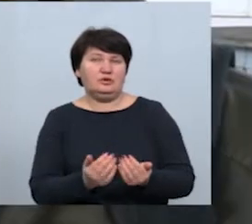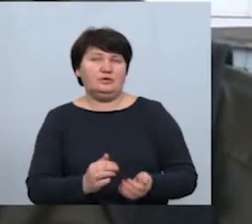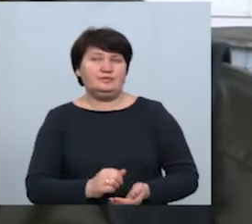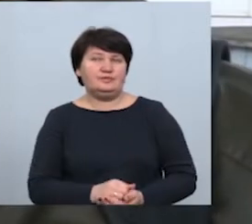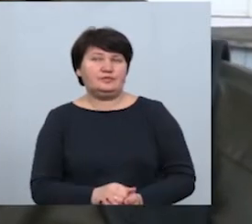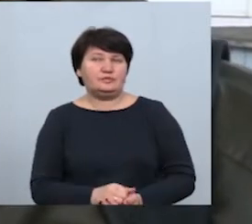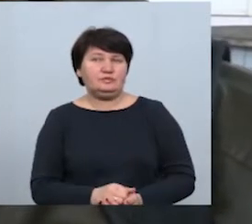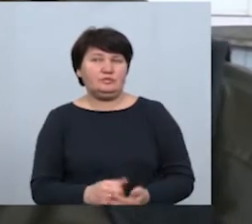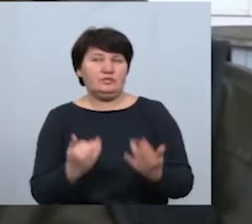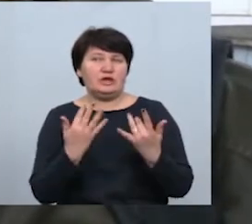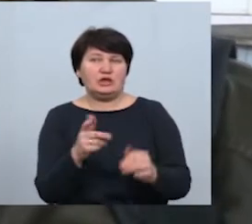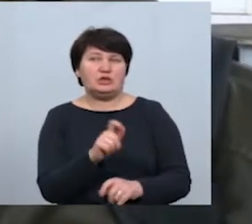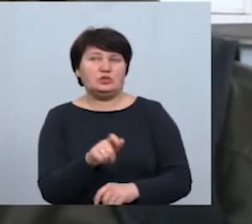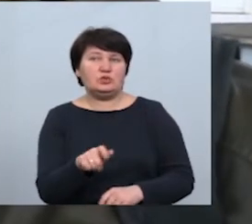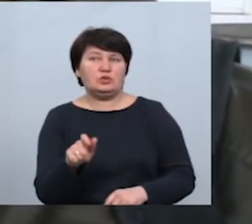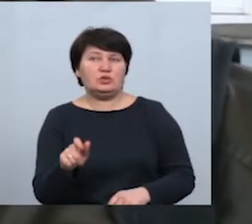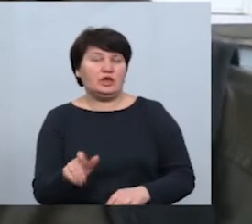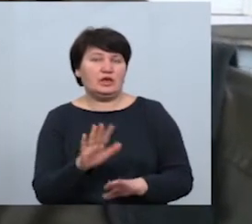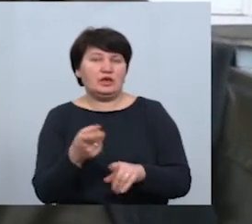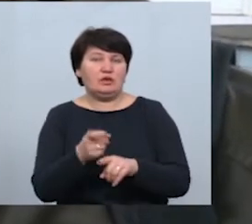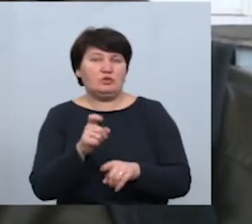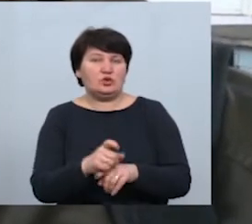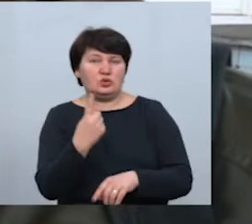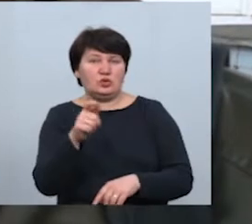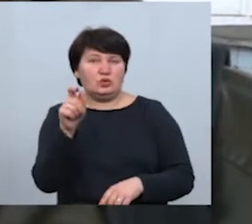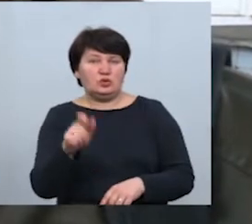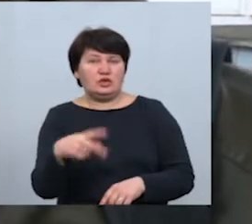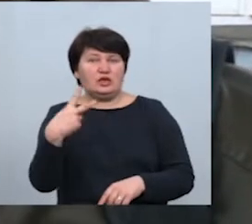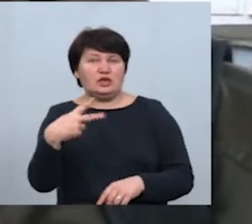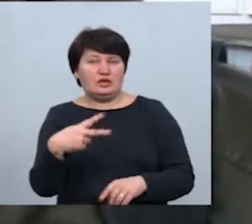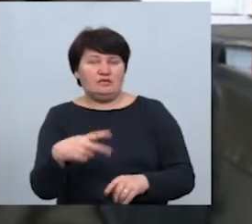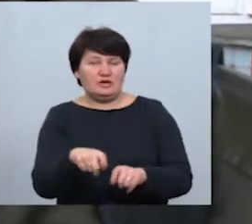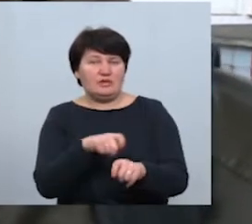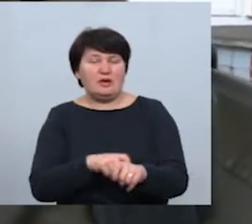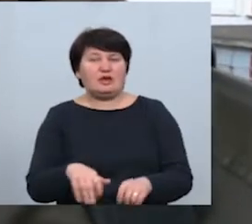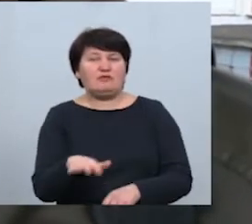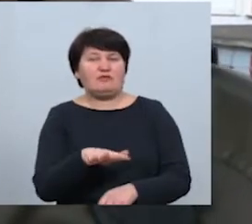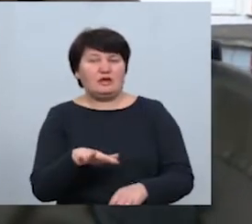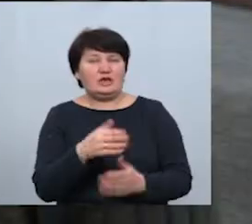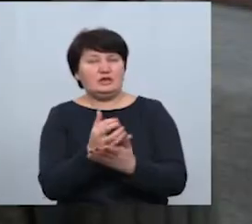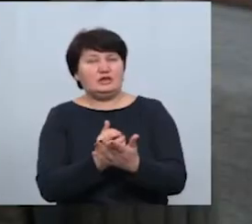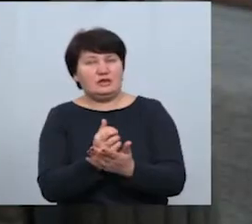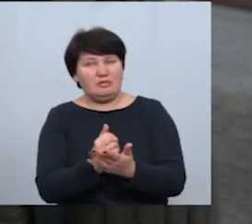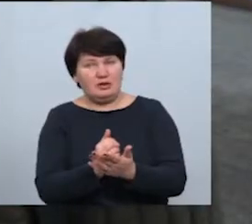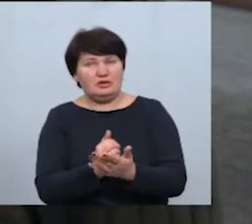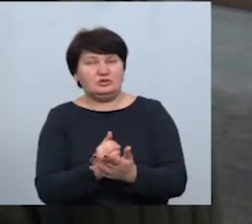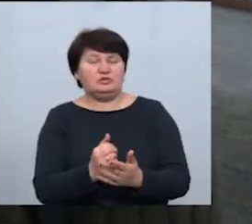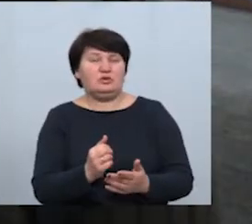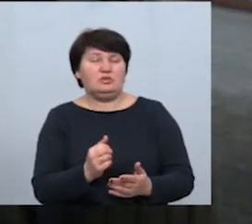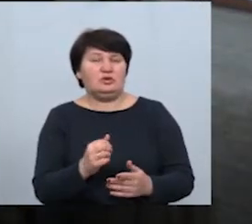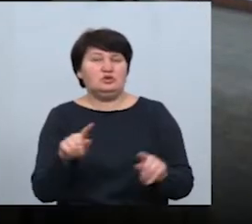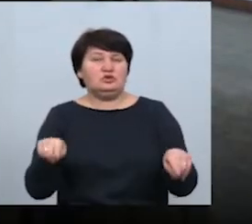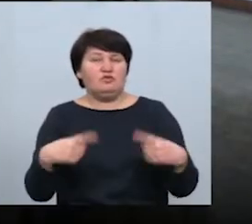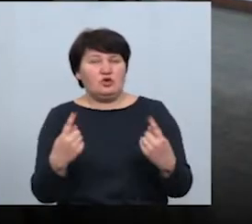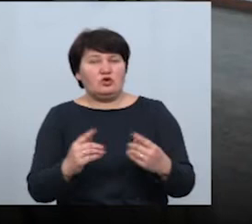Кількість людей не більше, ніж одна людина на 20 метрів квадратних. Ми це запасом перекриваємо. Створено окремий вхід